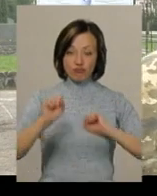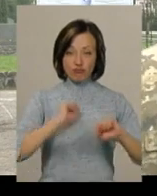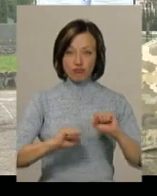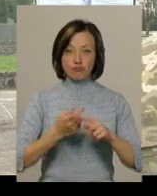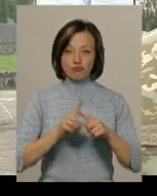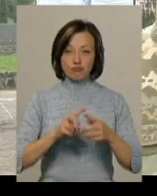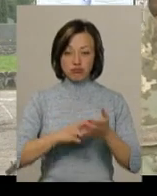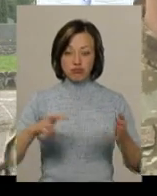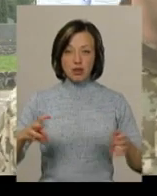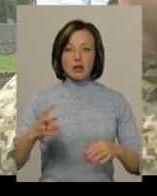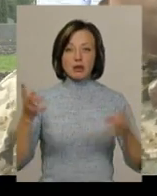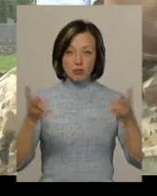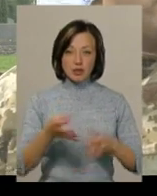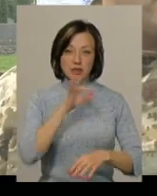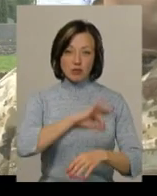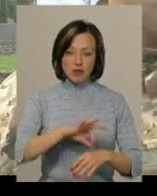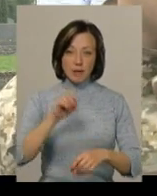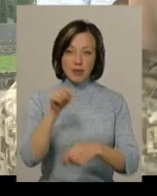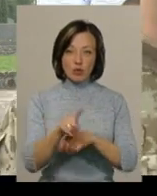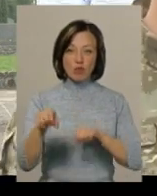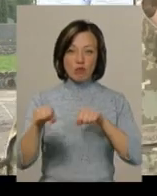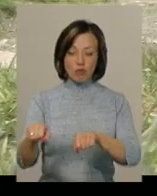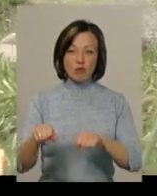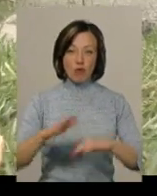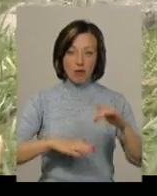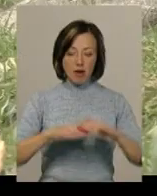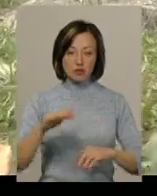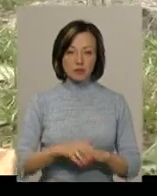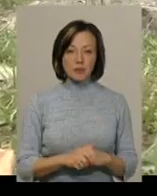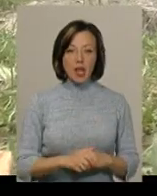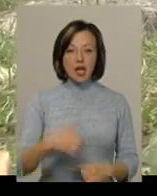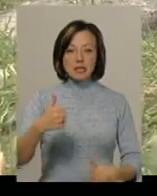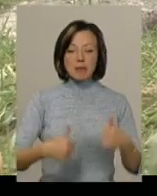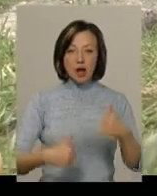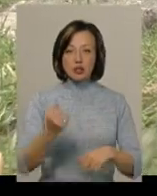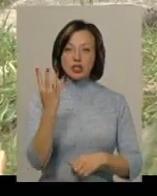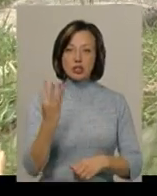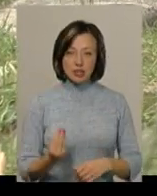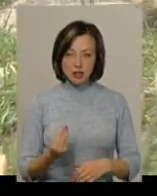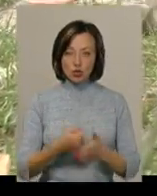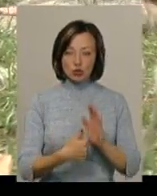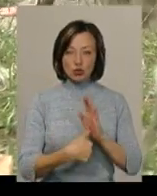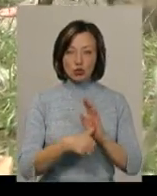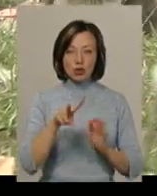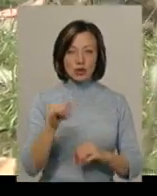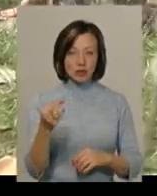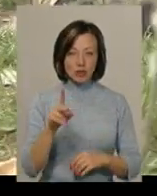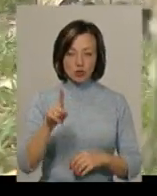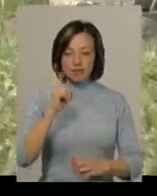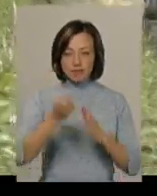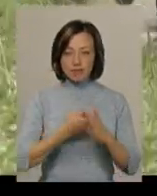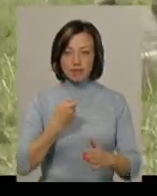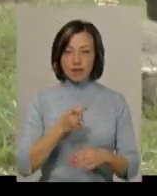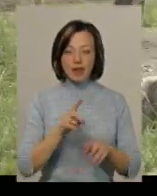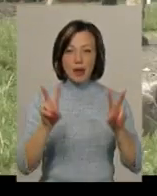необхідно застосувати прийоми рукопашного бою. Змагатимуться прикордонники чотири дні до шостого липня. Тоді стануть